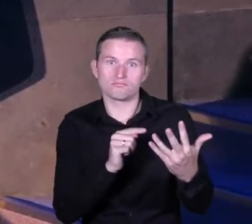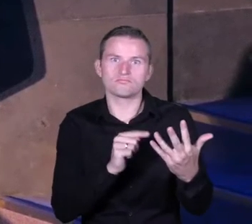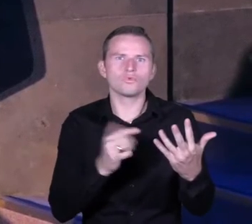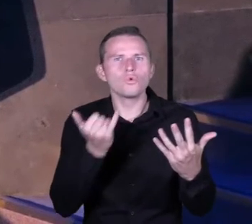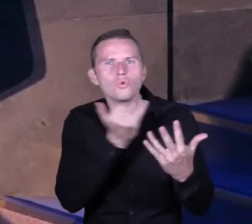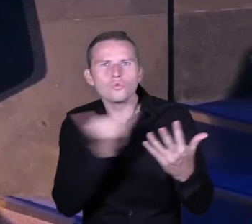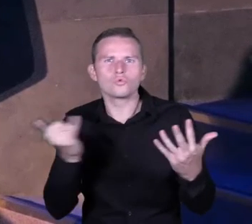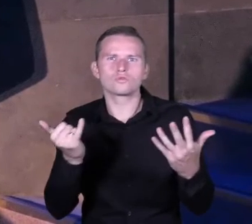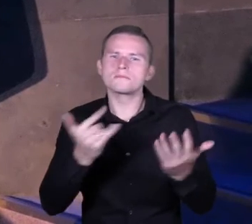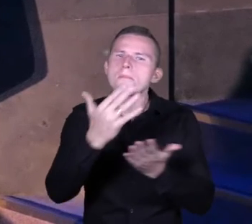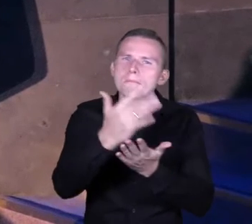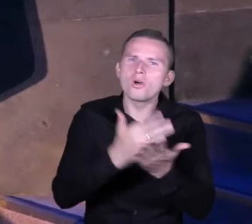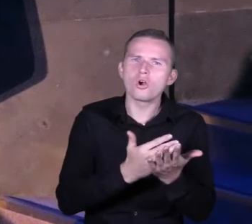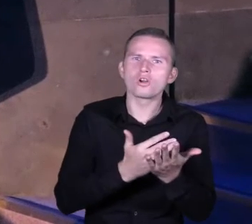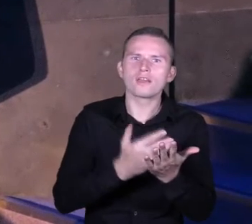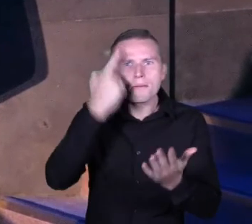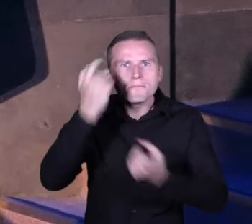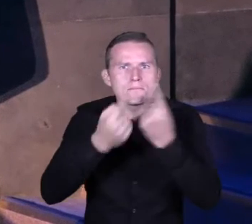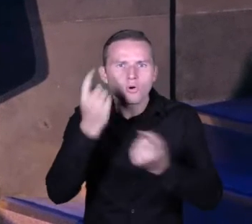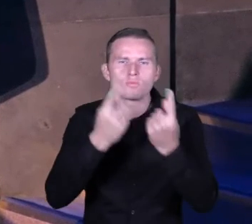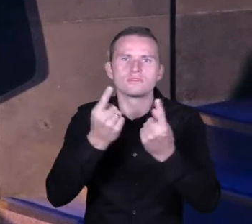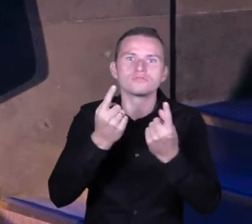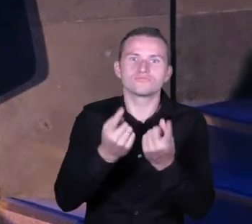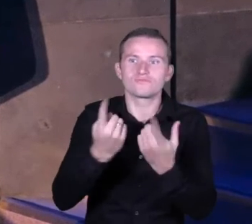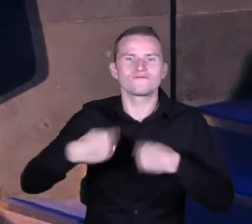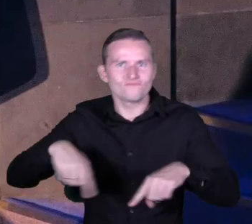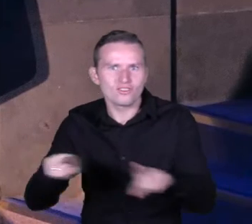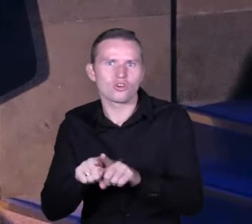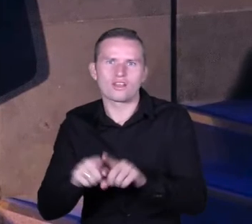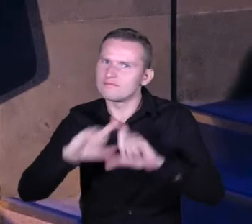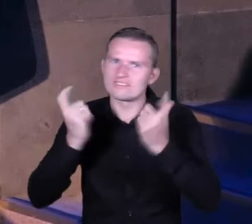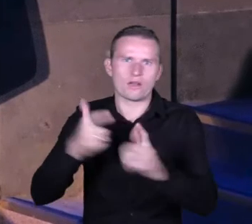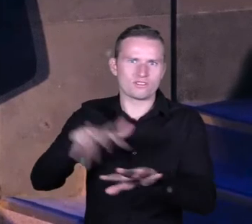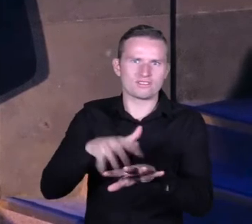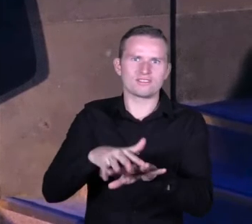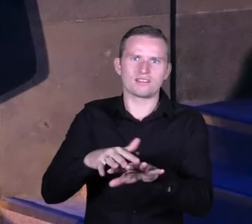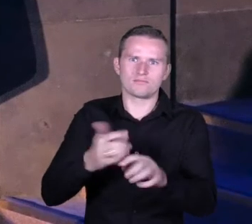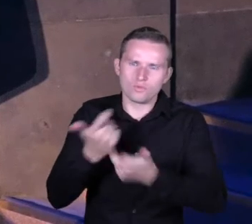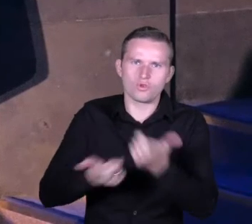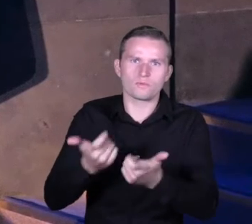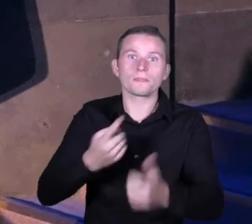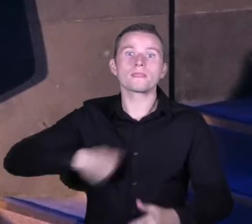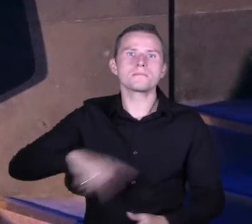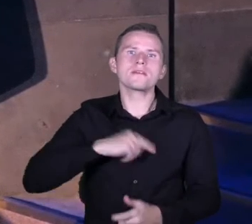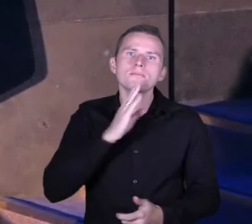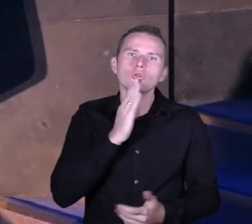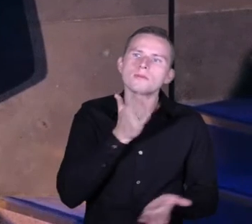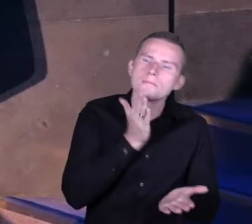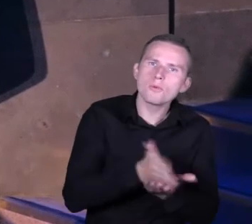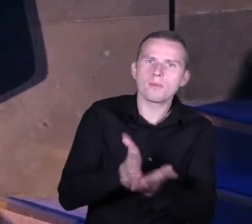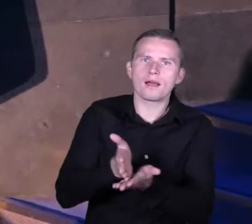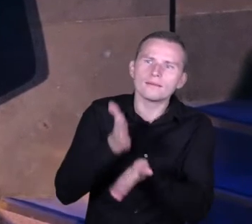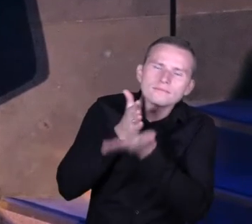rozwiązania już w ramach programu i całego systemu, który funkcjonuje. My jesteśmy tutaj głosem doradczym, pomocniczym. Chcemy pomagać